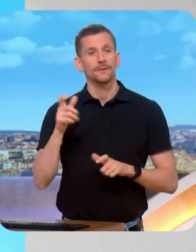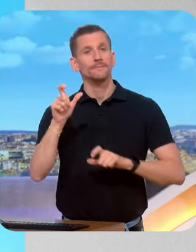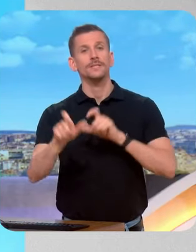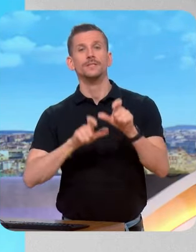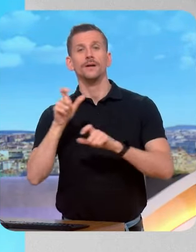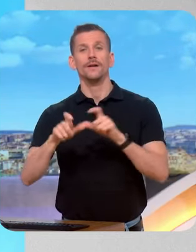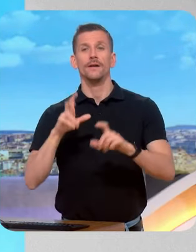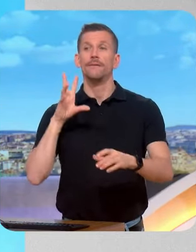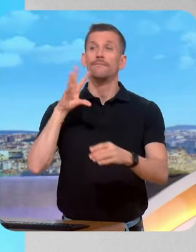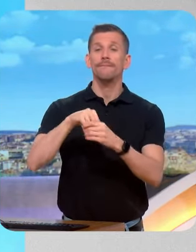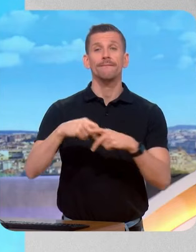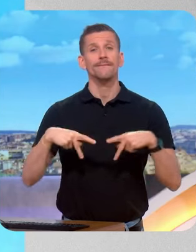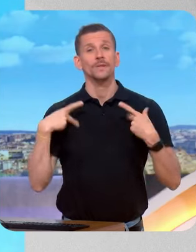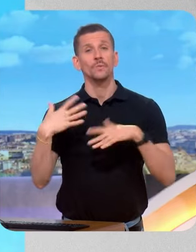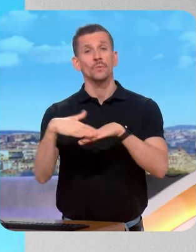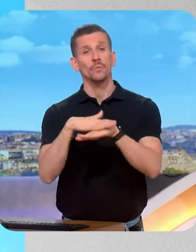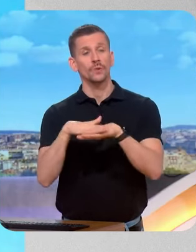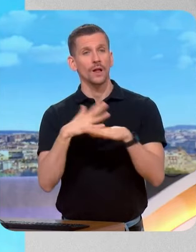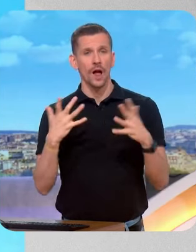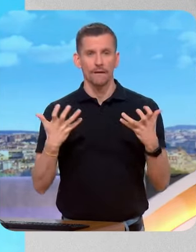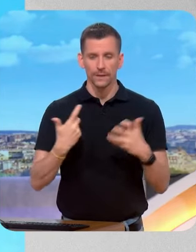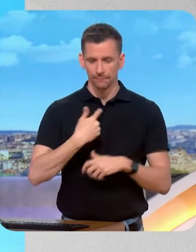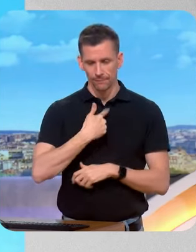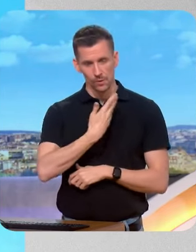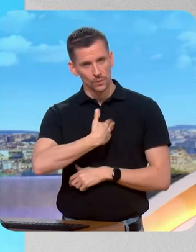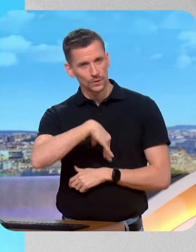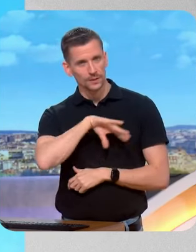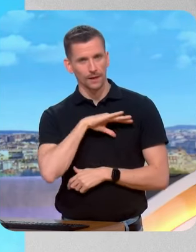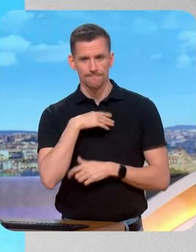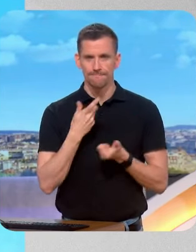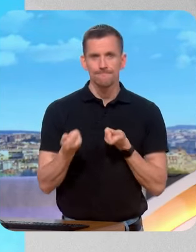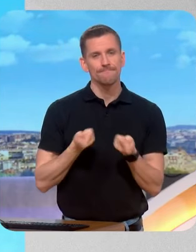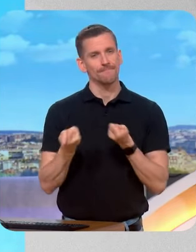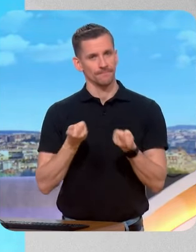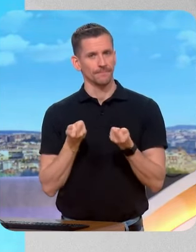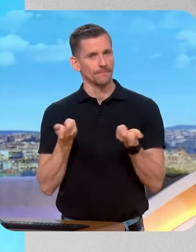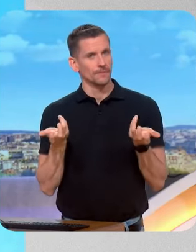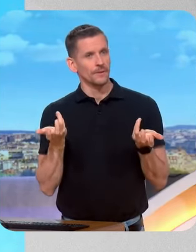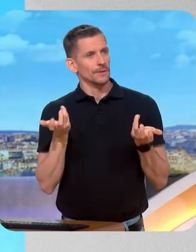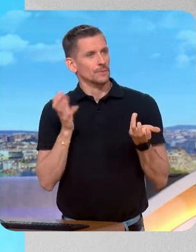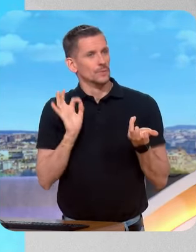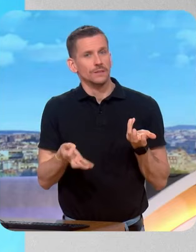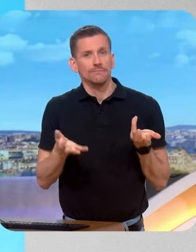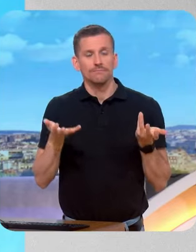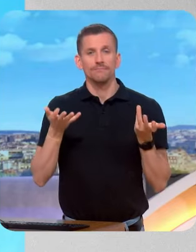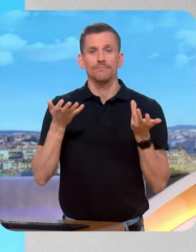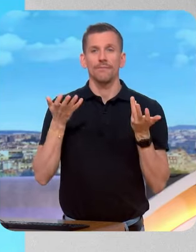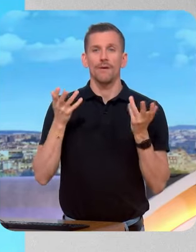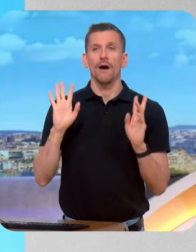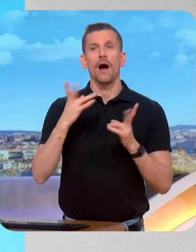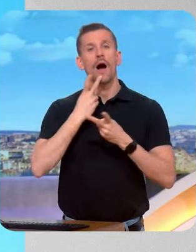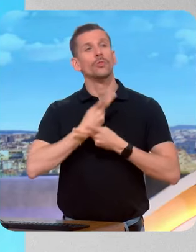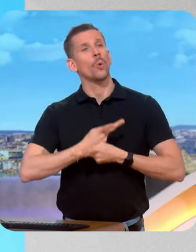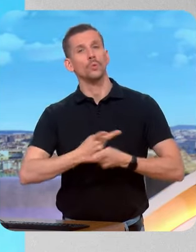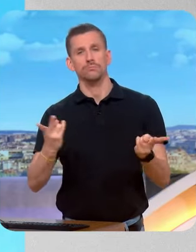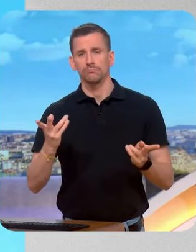politique a envie d'assumer des responsabilités pour son pays. Il l'a redit au début de cette semaine. Ce n pas une immense annonce que je suis en train de